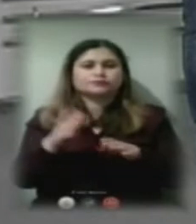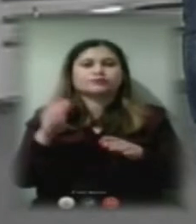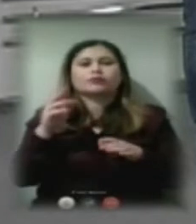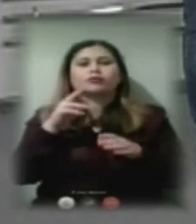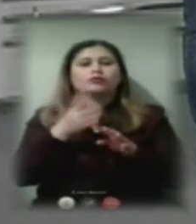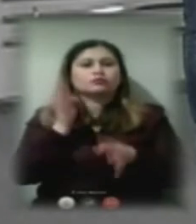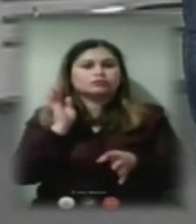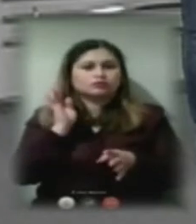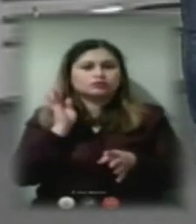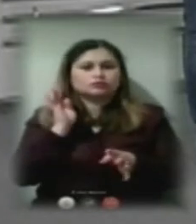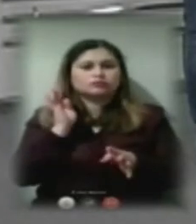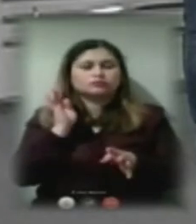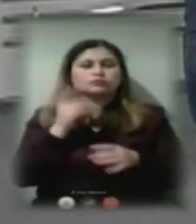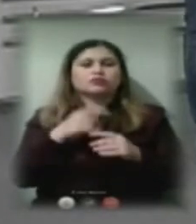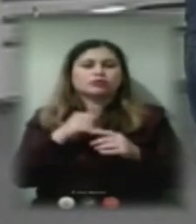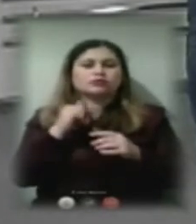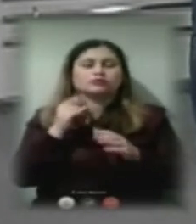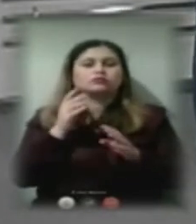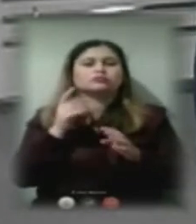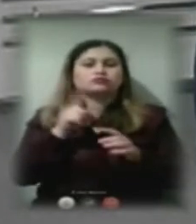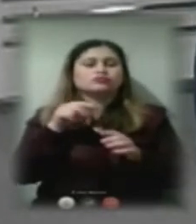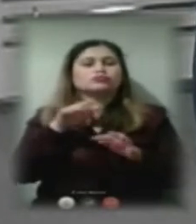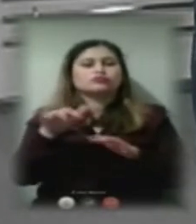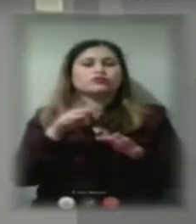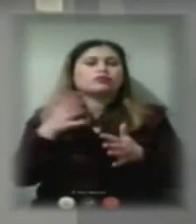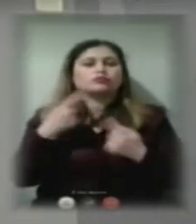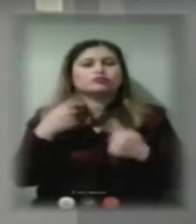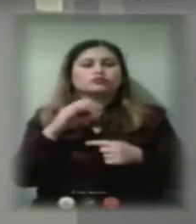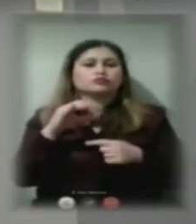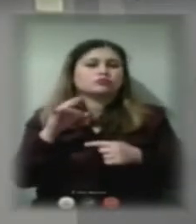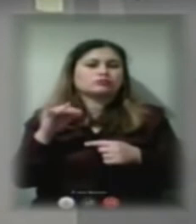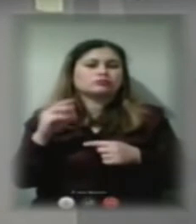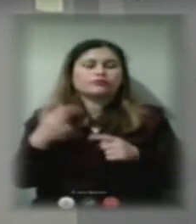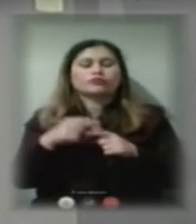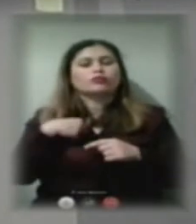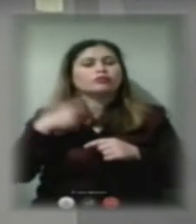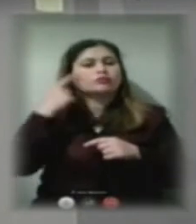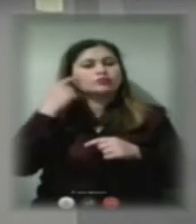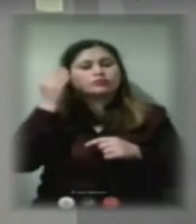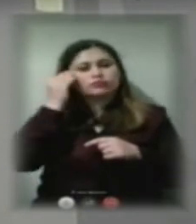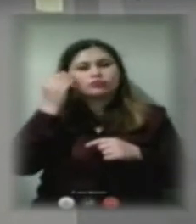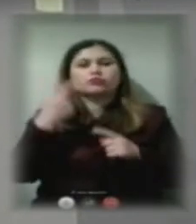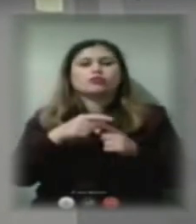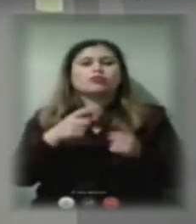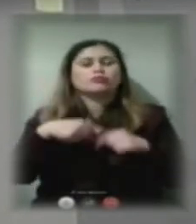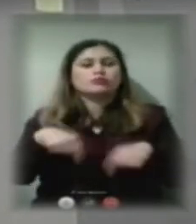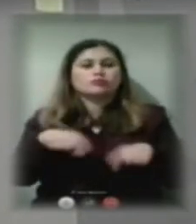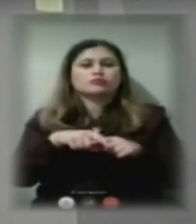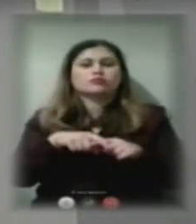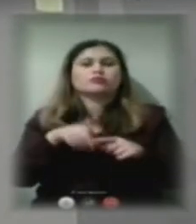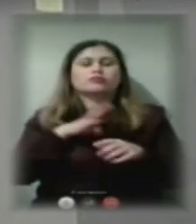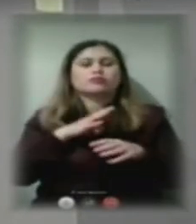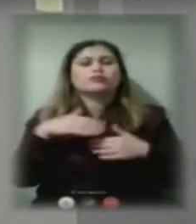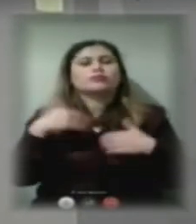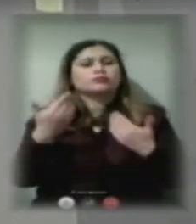рухатись в ту чи іншу сторону. Але ж, на мій погляд, об'єднувати, були пропозиції, об'єднувати схеми